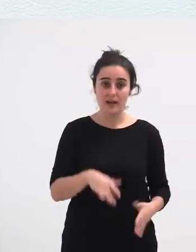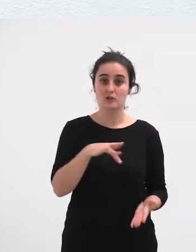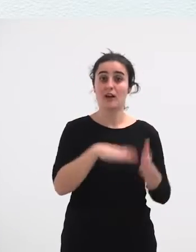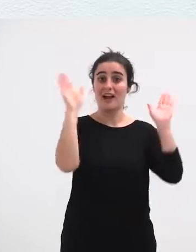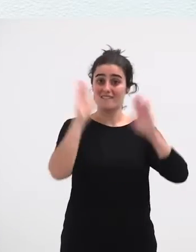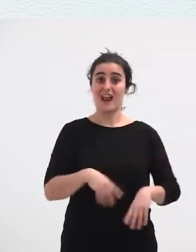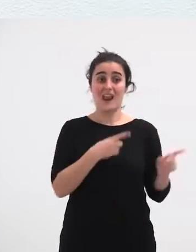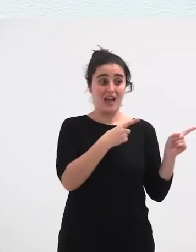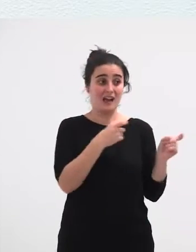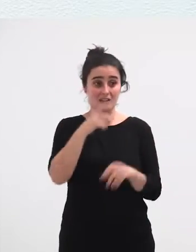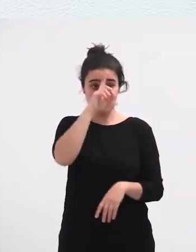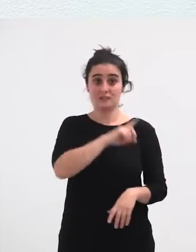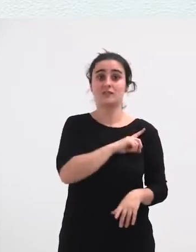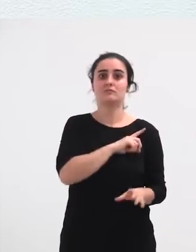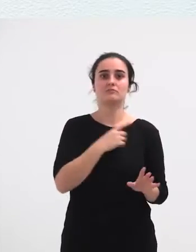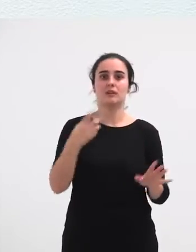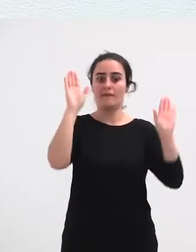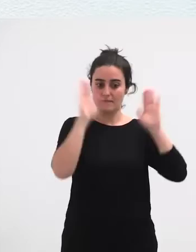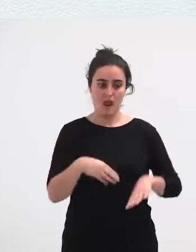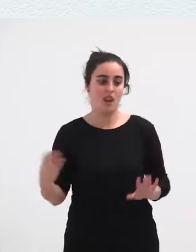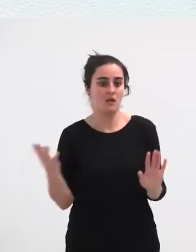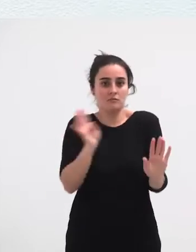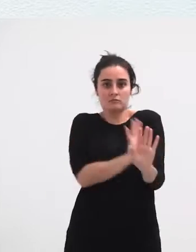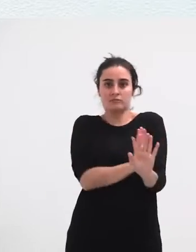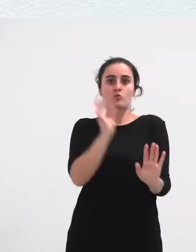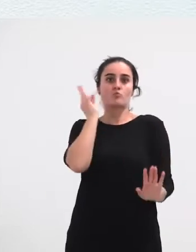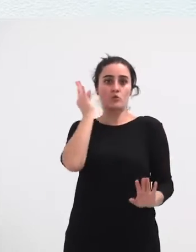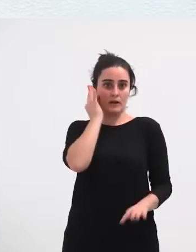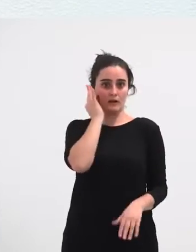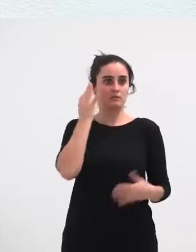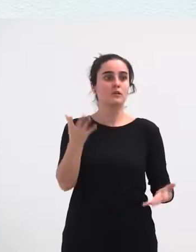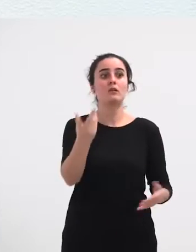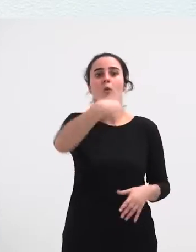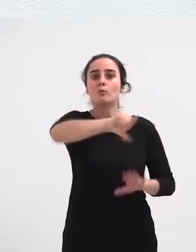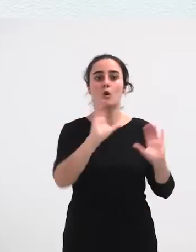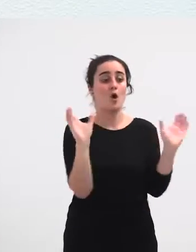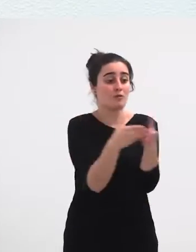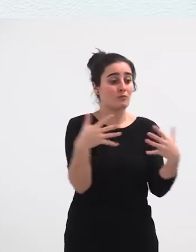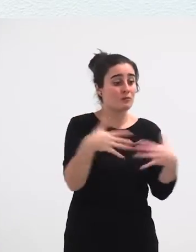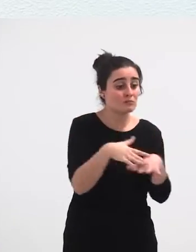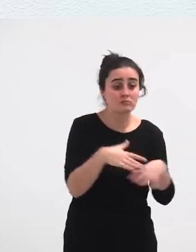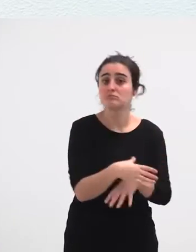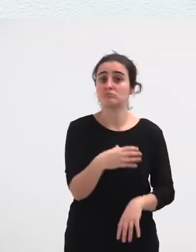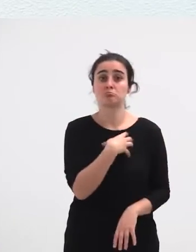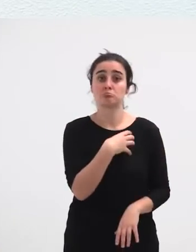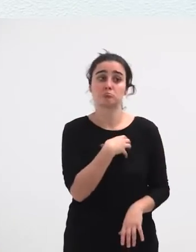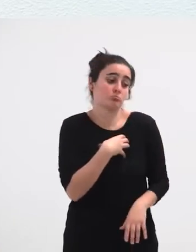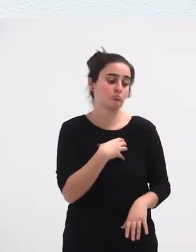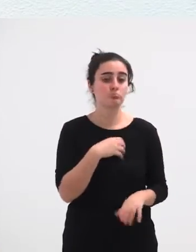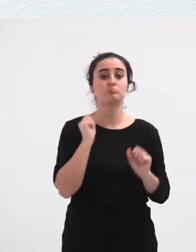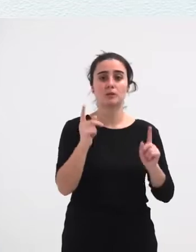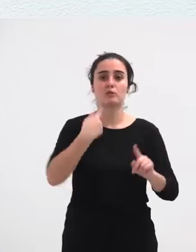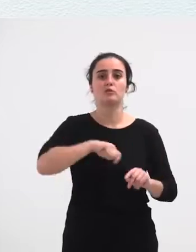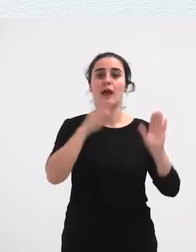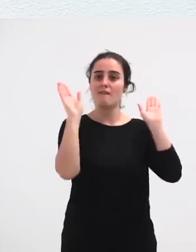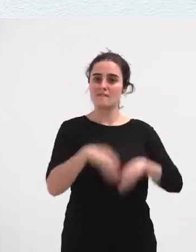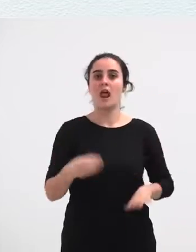Eta Haur Bukaeran Joateko Nola Baitere Ba Baina Gaitu Zue Laun Artzen Zuekin Batera Ba Joango Gera Bukaera